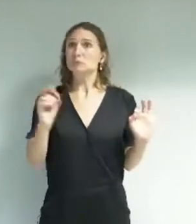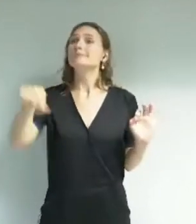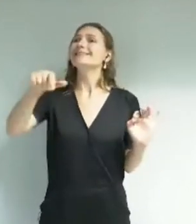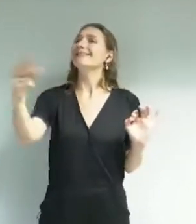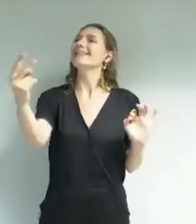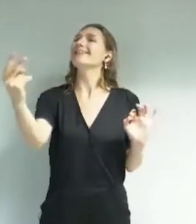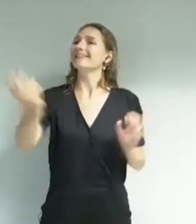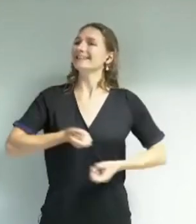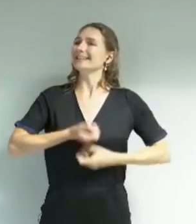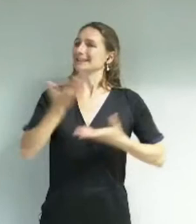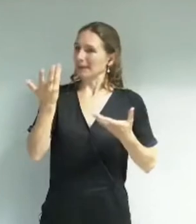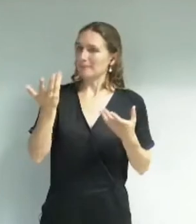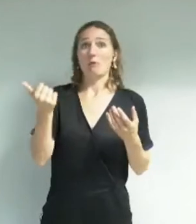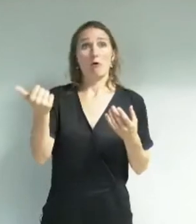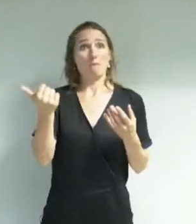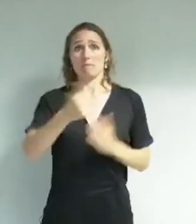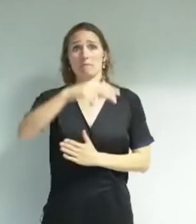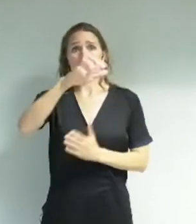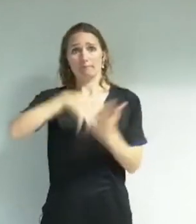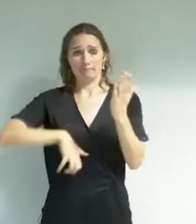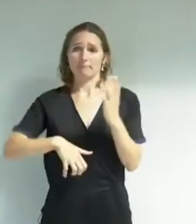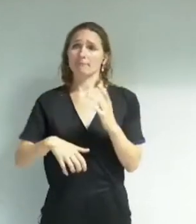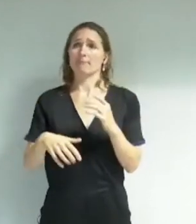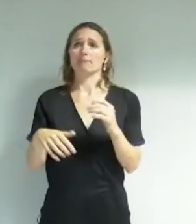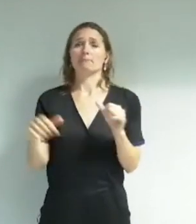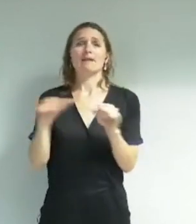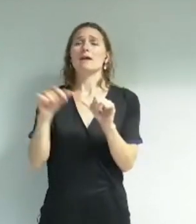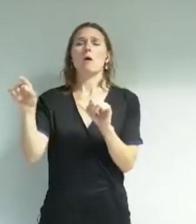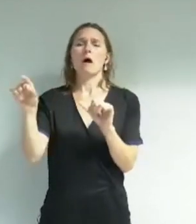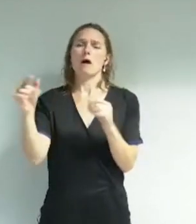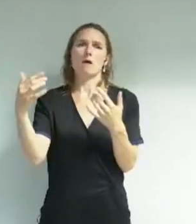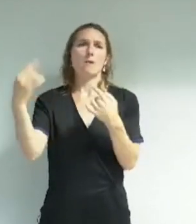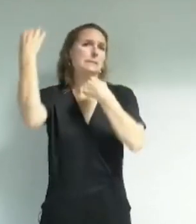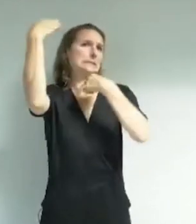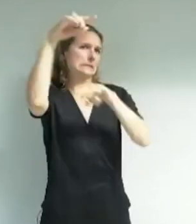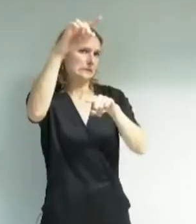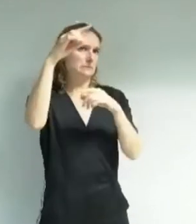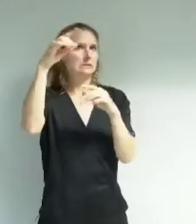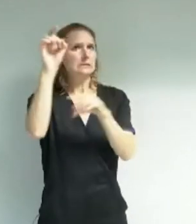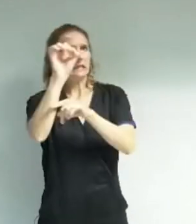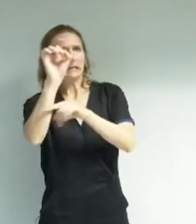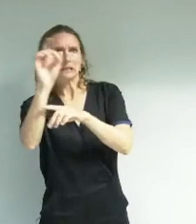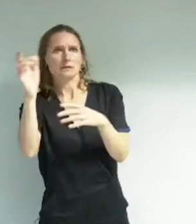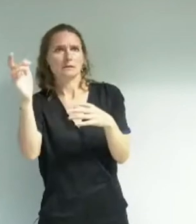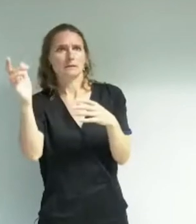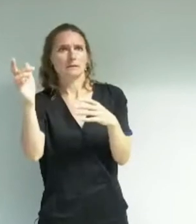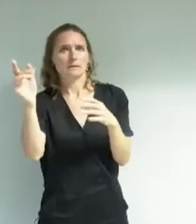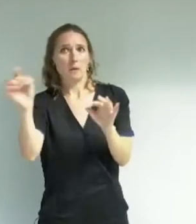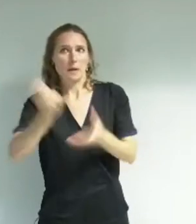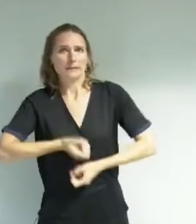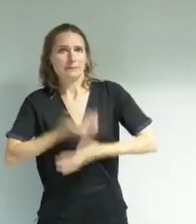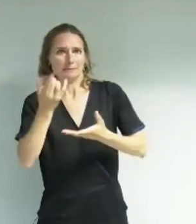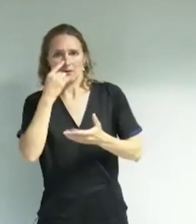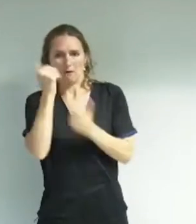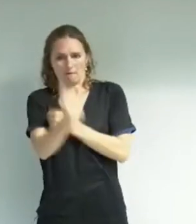exprimés là ont également dénoncé, ils ont appelé, je crois, que le fait que ce qu'ils pouvaient exprimer était